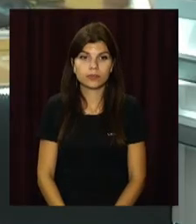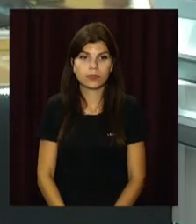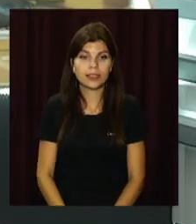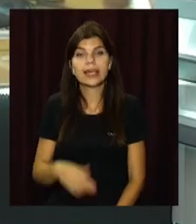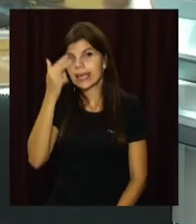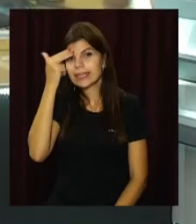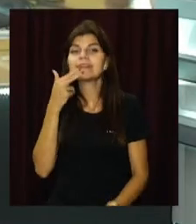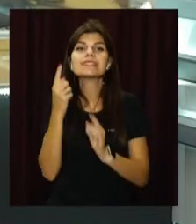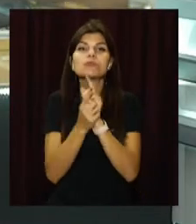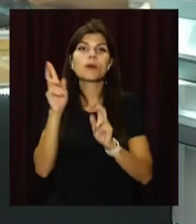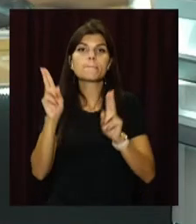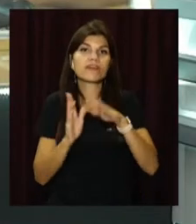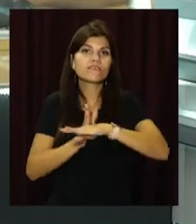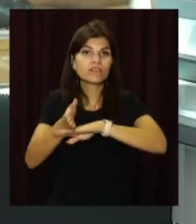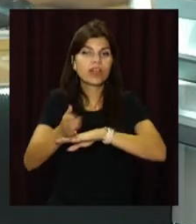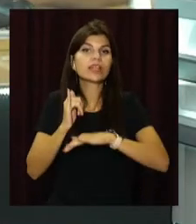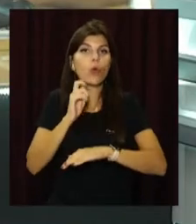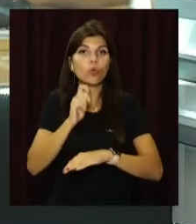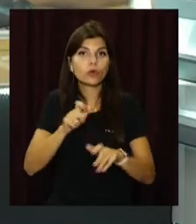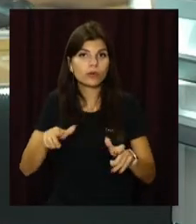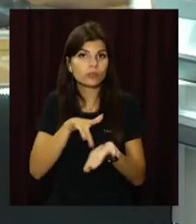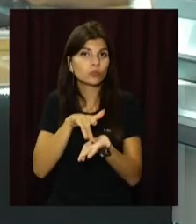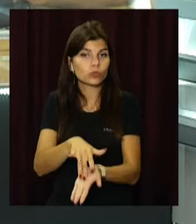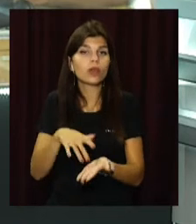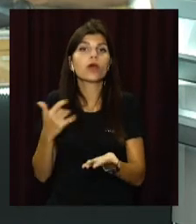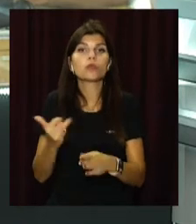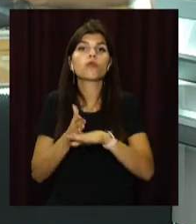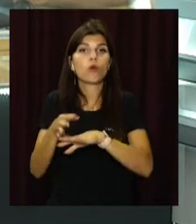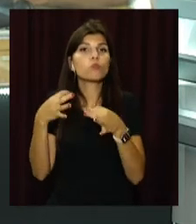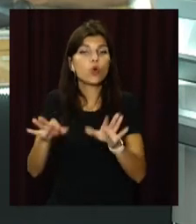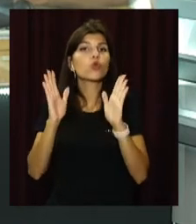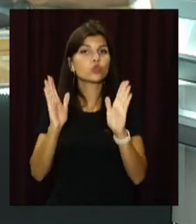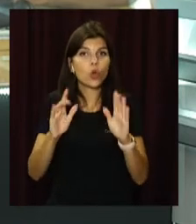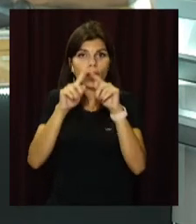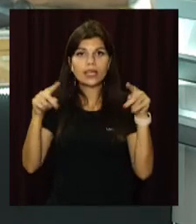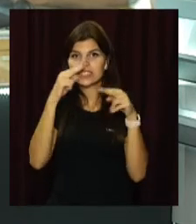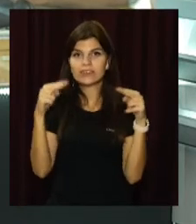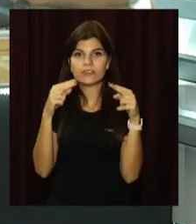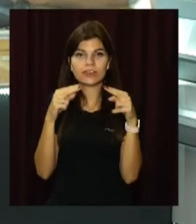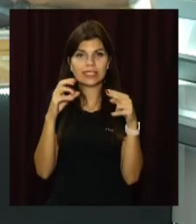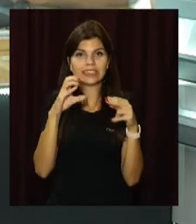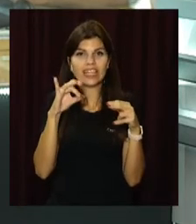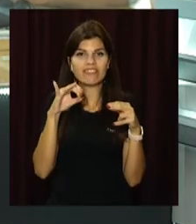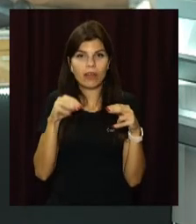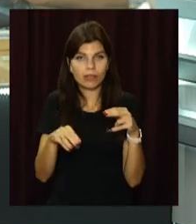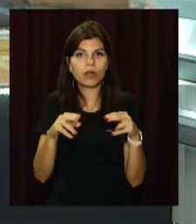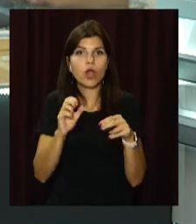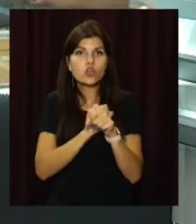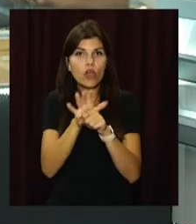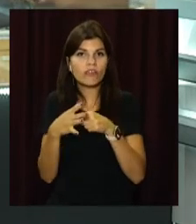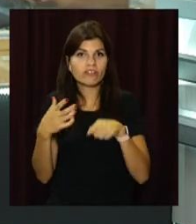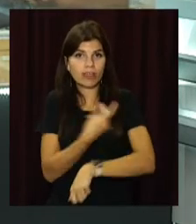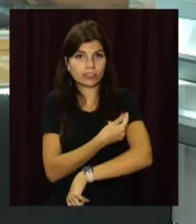Італія змінила правила в'їзду для українців. Від нині до України пускатимуть тільки з сертифікатами ковід-вакцинації. До того ж,